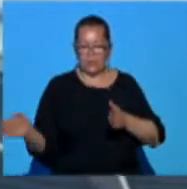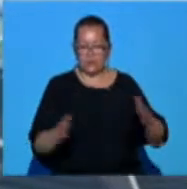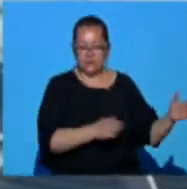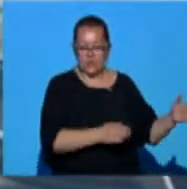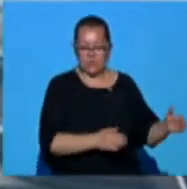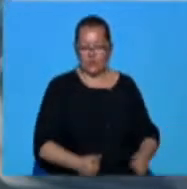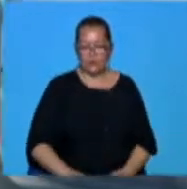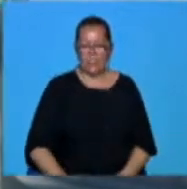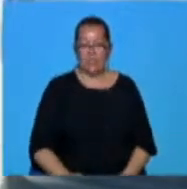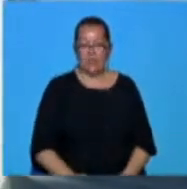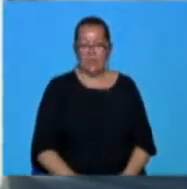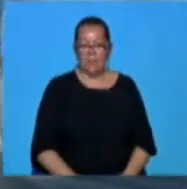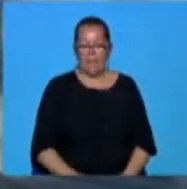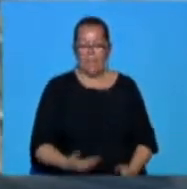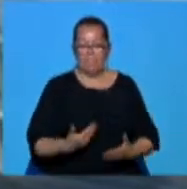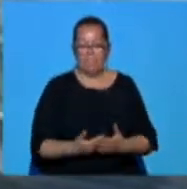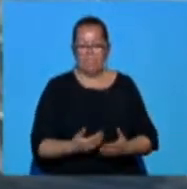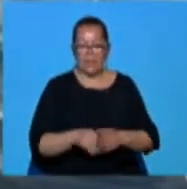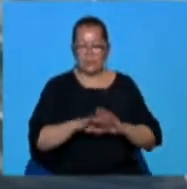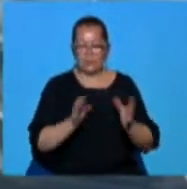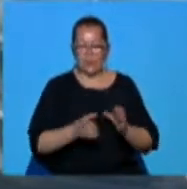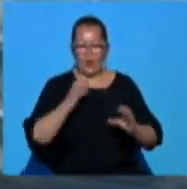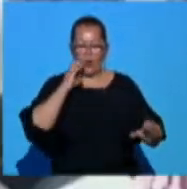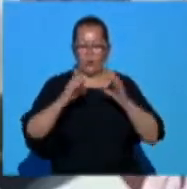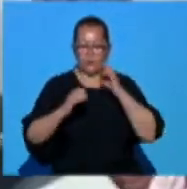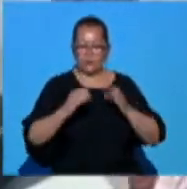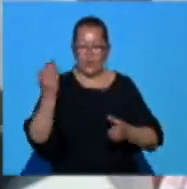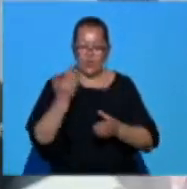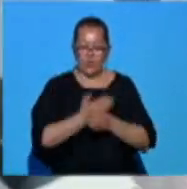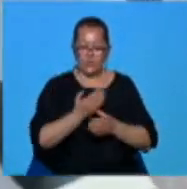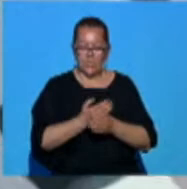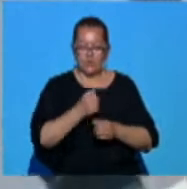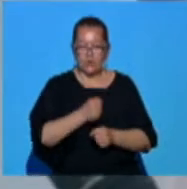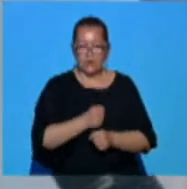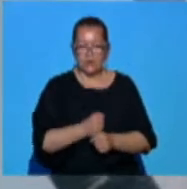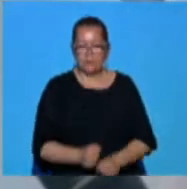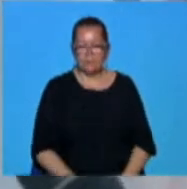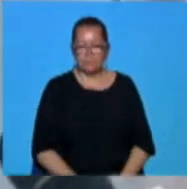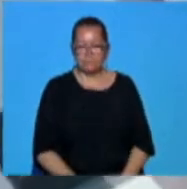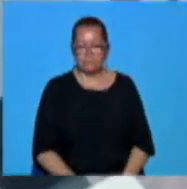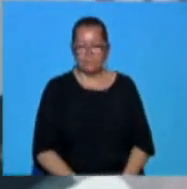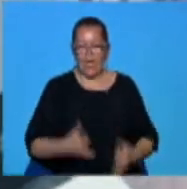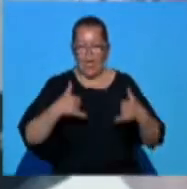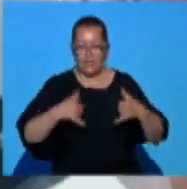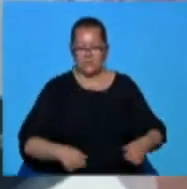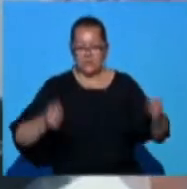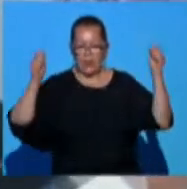toată durata negocierii contractului colectiv de muncă. S-a hotărât că acest protest să continue în fiecare zi,